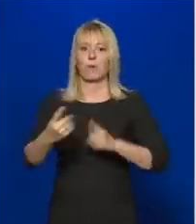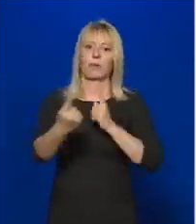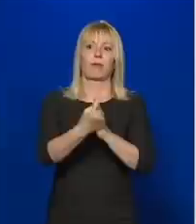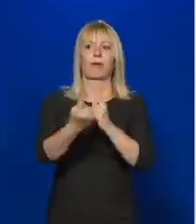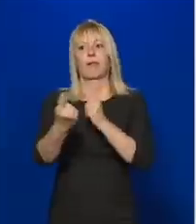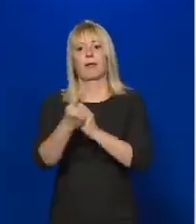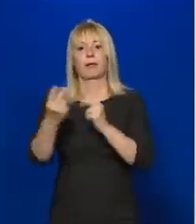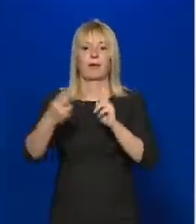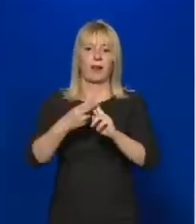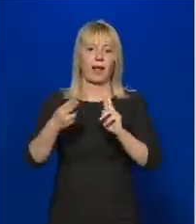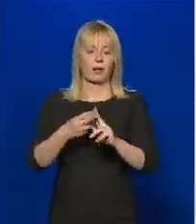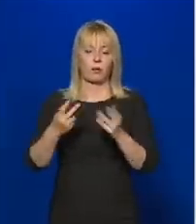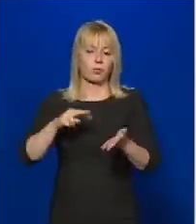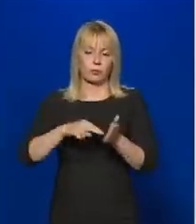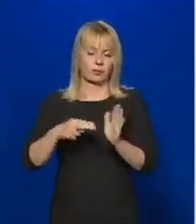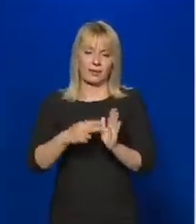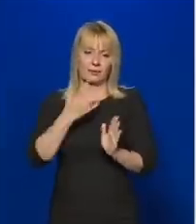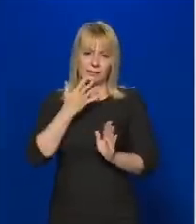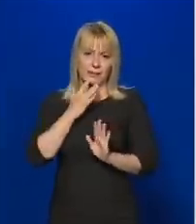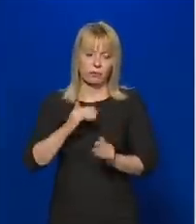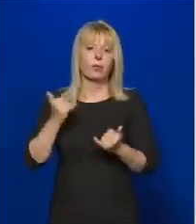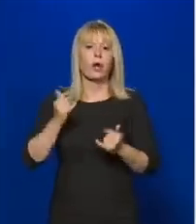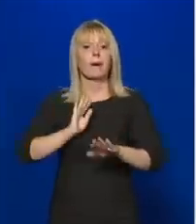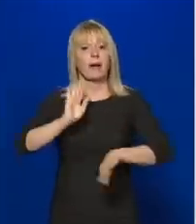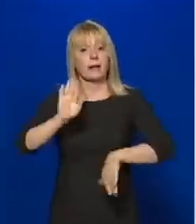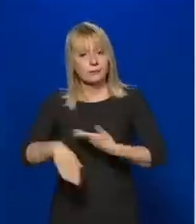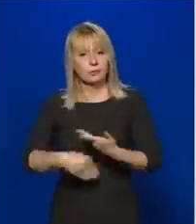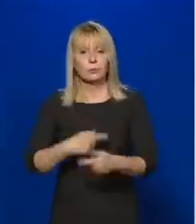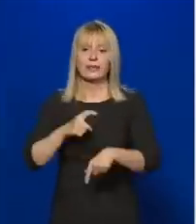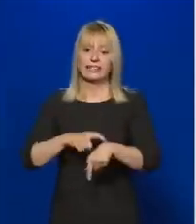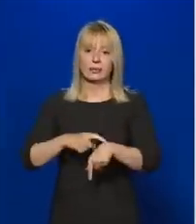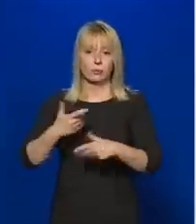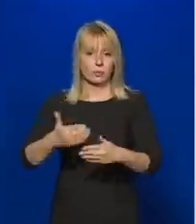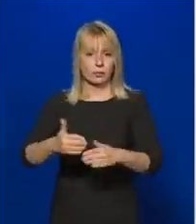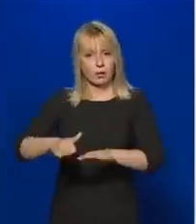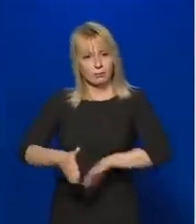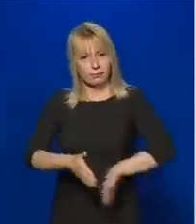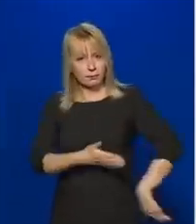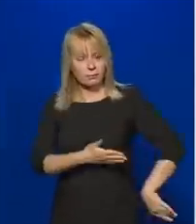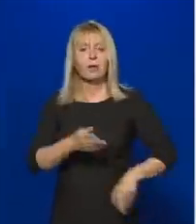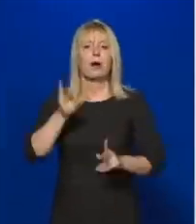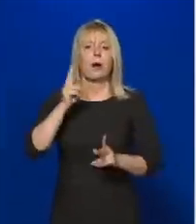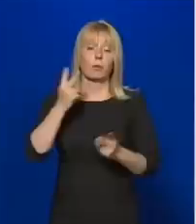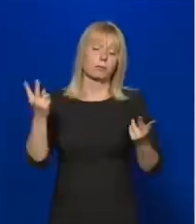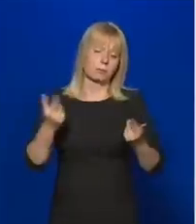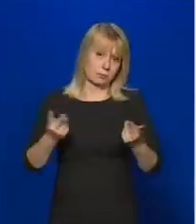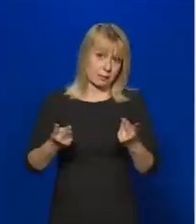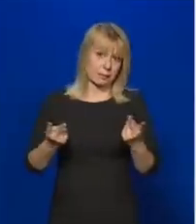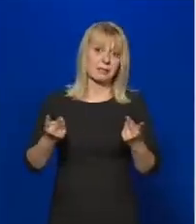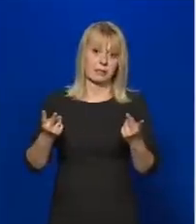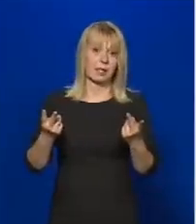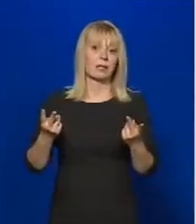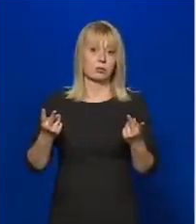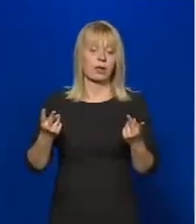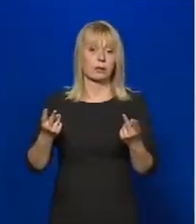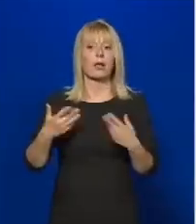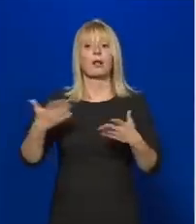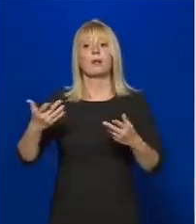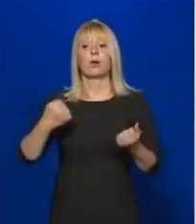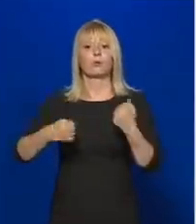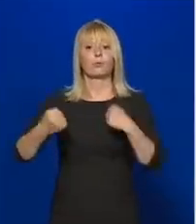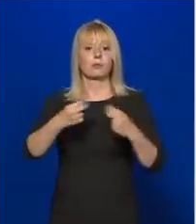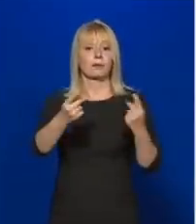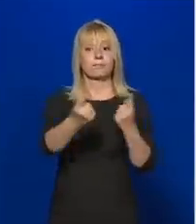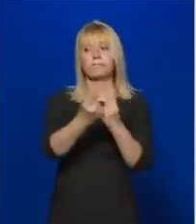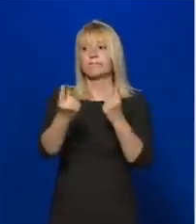terveztünk, de hogyha túl leszünk ezen az időszakon, akkor természetesen a diplomáciai nagy üzem folytatódik,